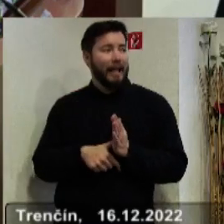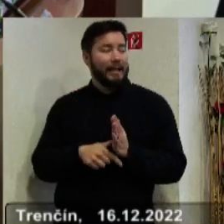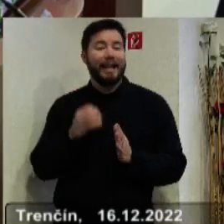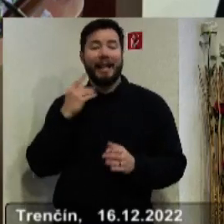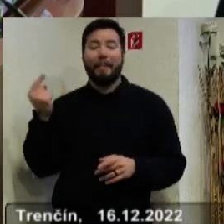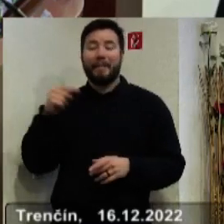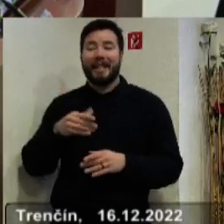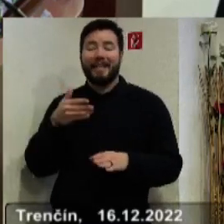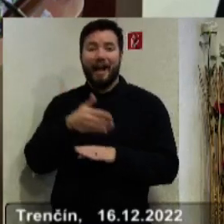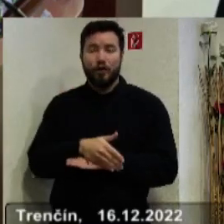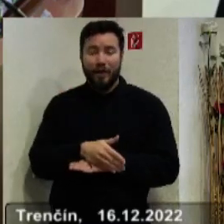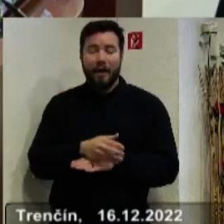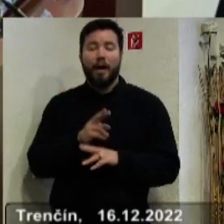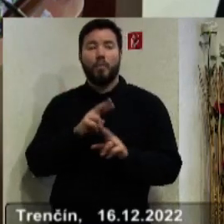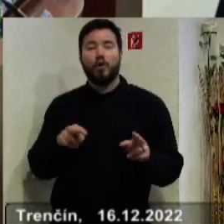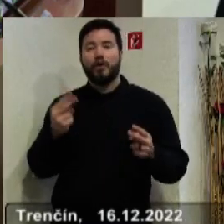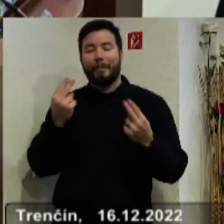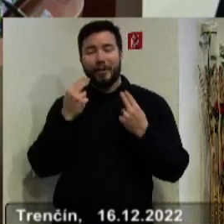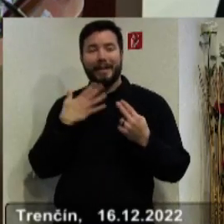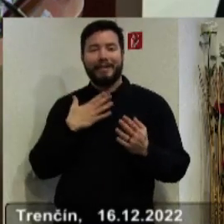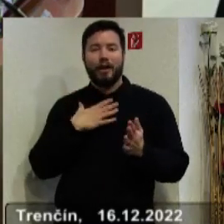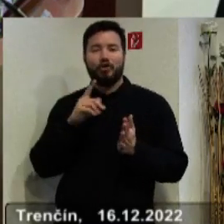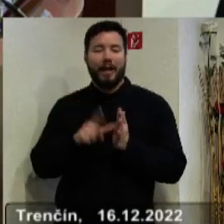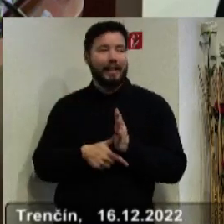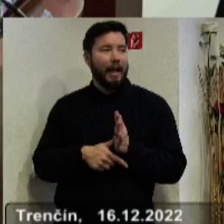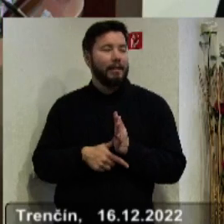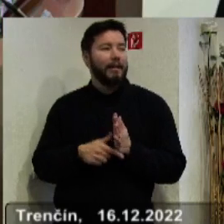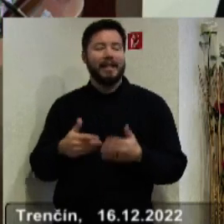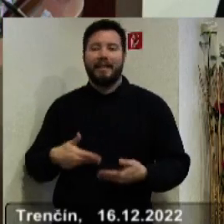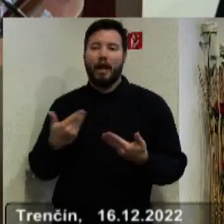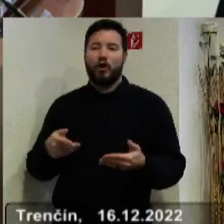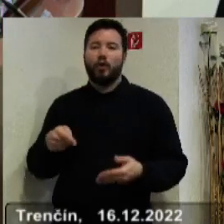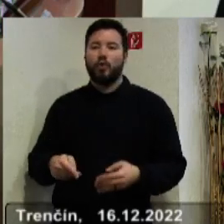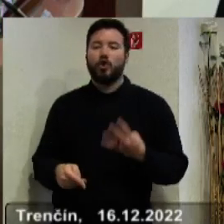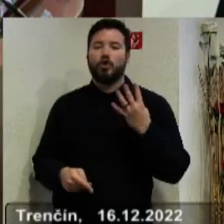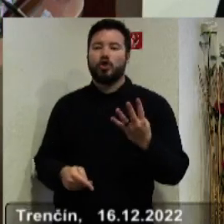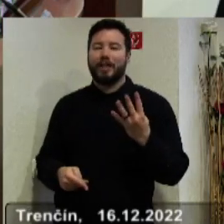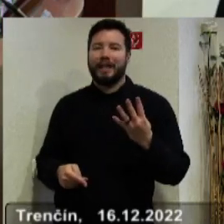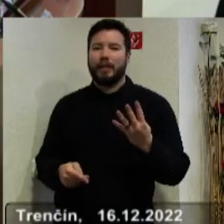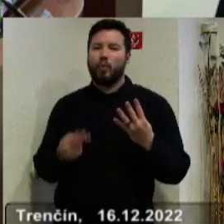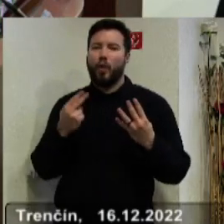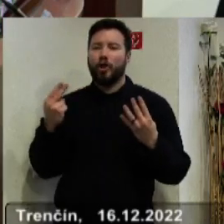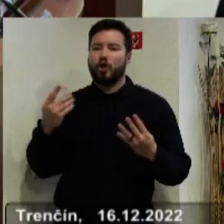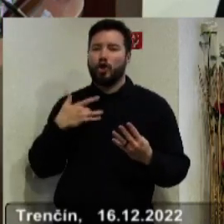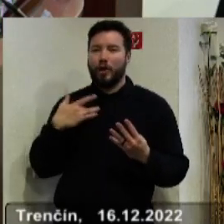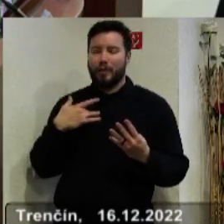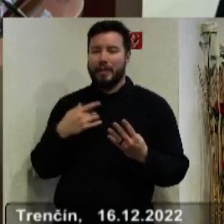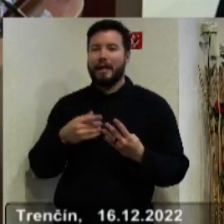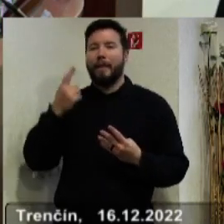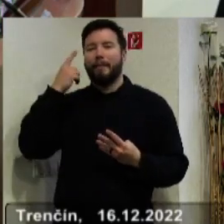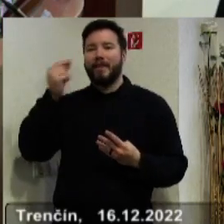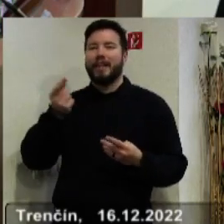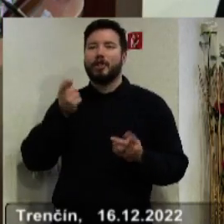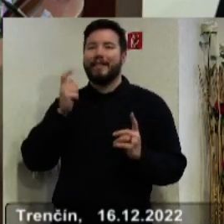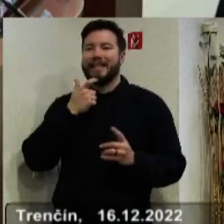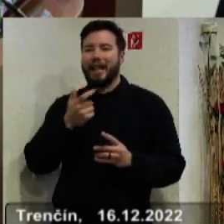keď príde náštevať, tak môže zhľadnúť na skutočnosť, že sme krajom, ktorý je rodiskom štyrok popredných osobností moderných slovenských národných